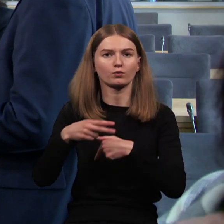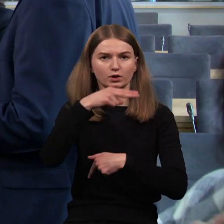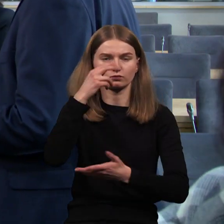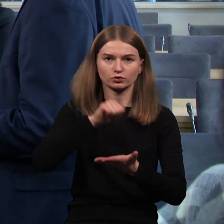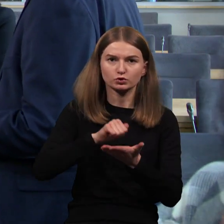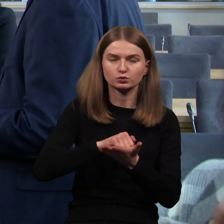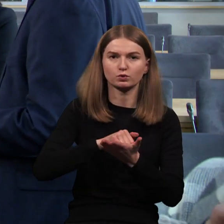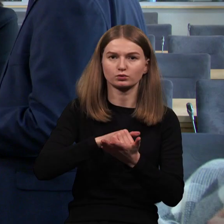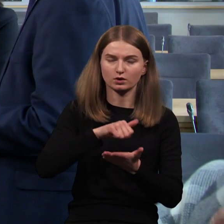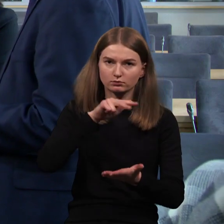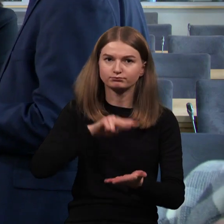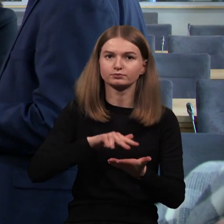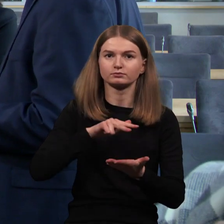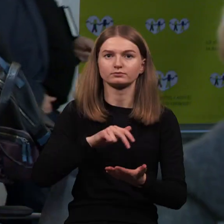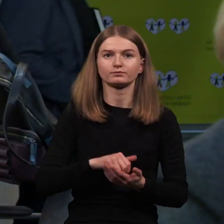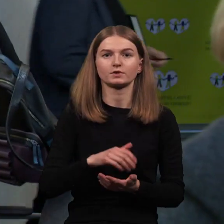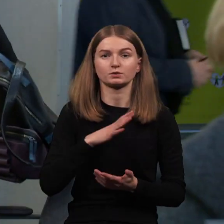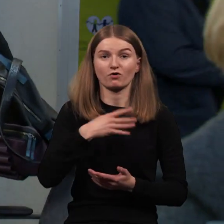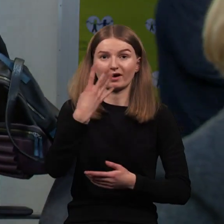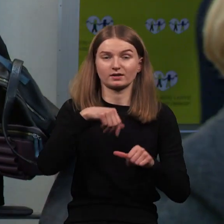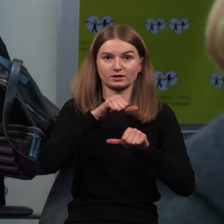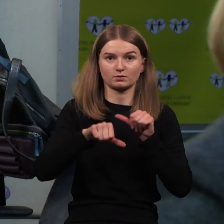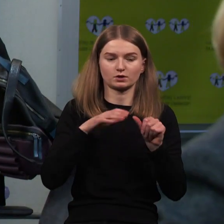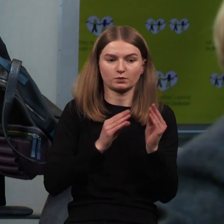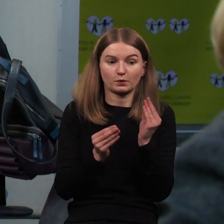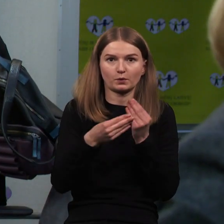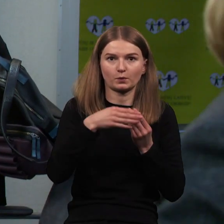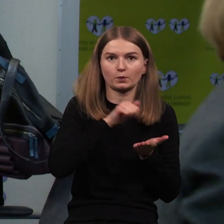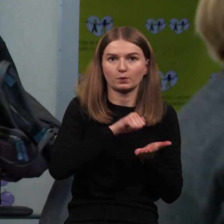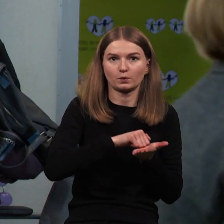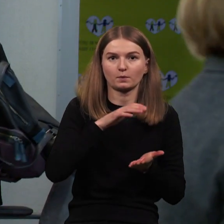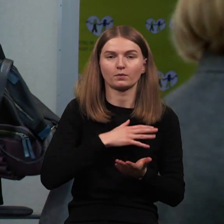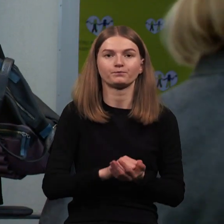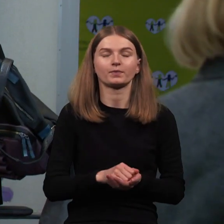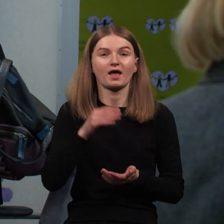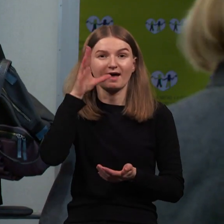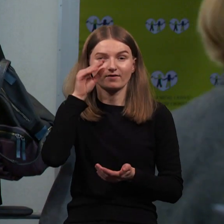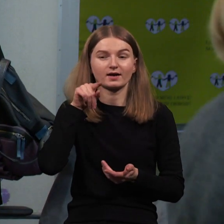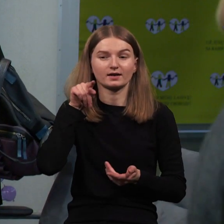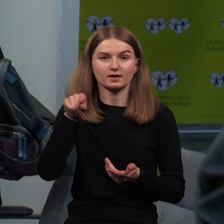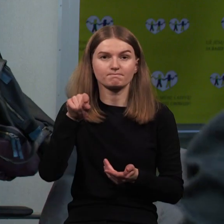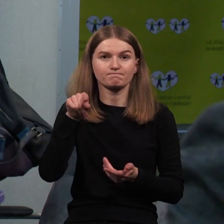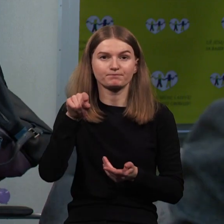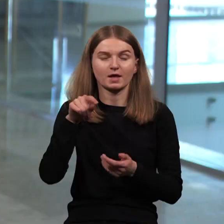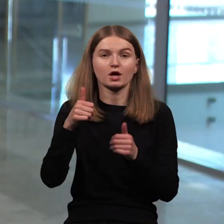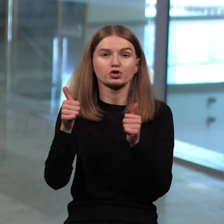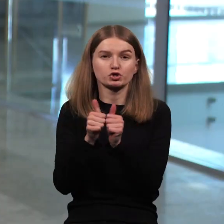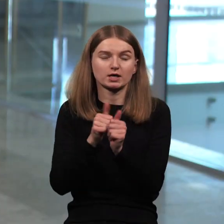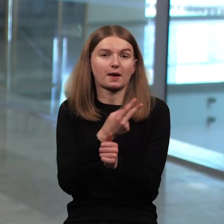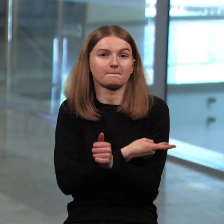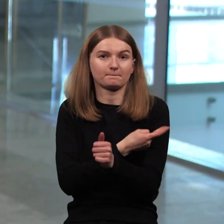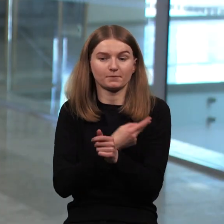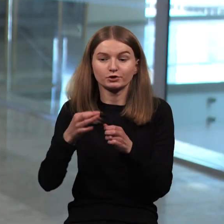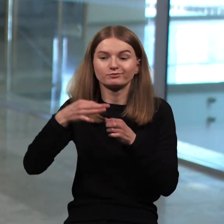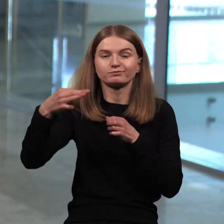atimtumum 40 metų. Vakarė pabiržėjau tokią miestelį, netolį biržų, ten